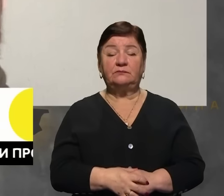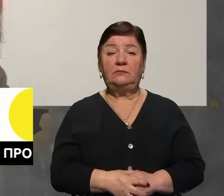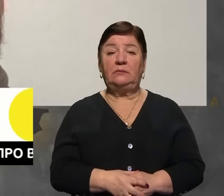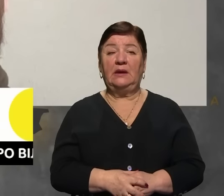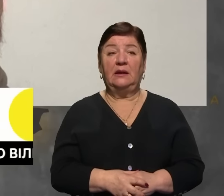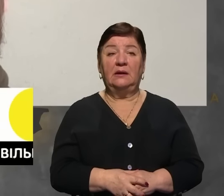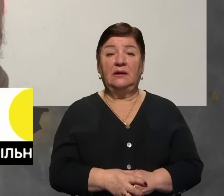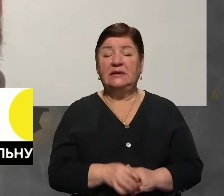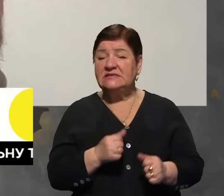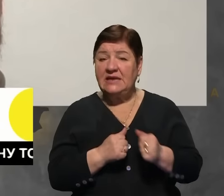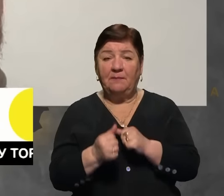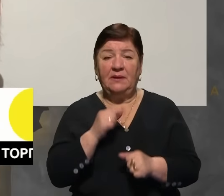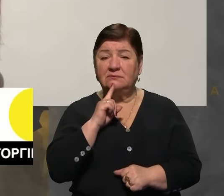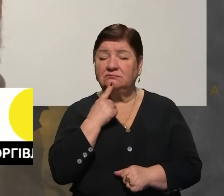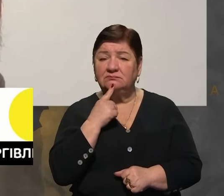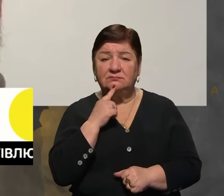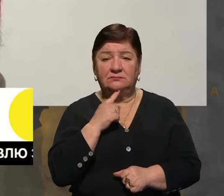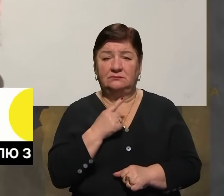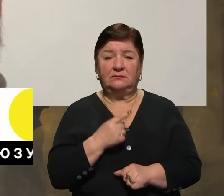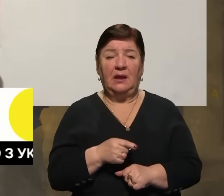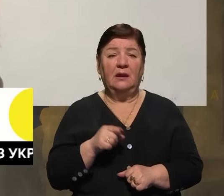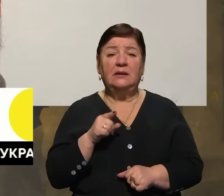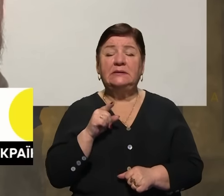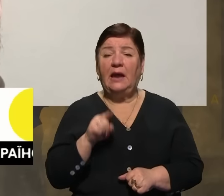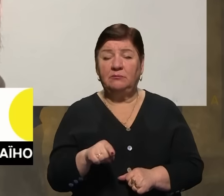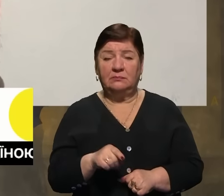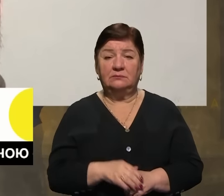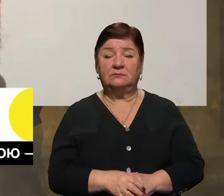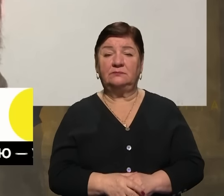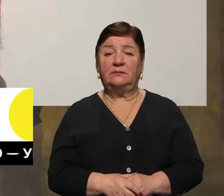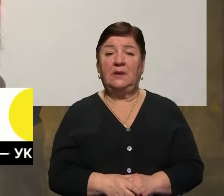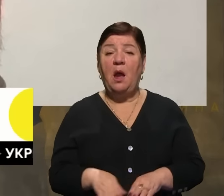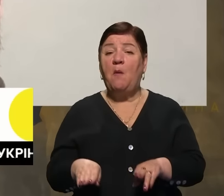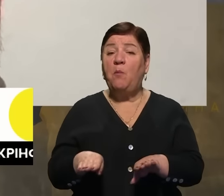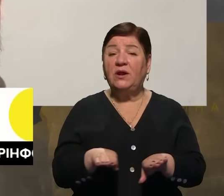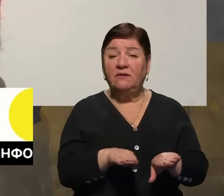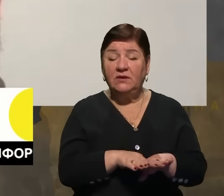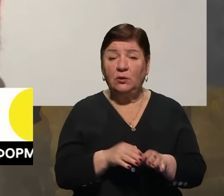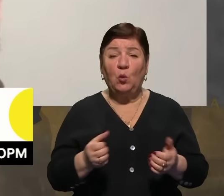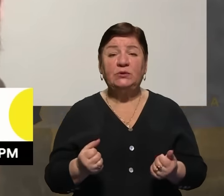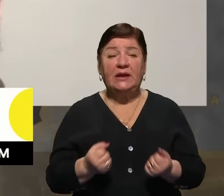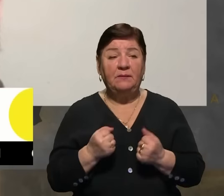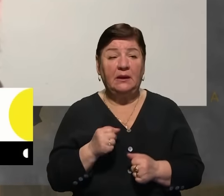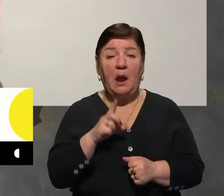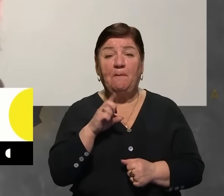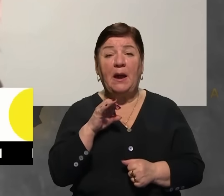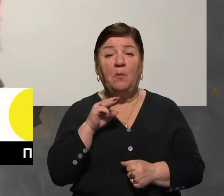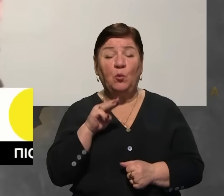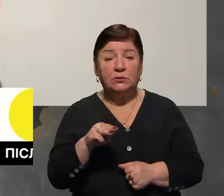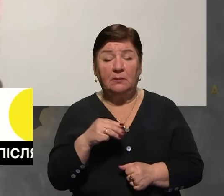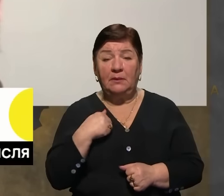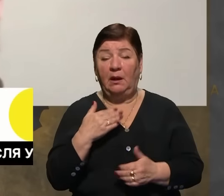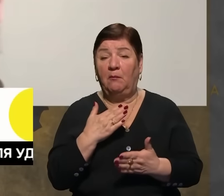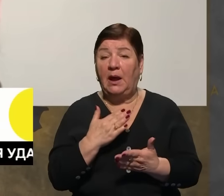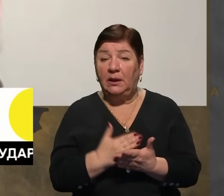Найскладніше. Беззаперечно, тому що порівняно там з утриманням бахмуту, маємо